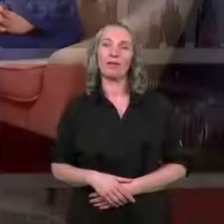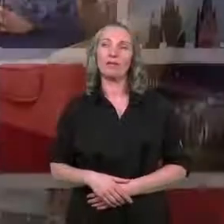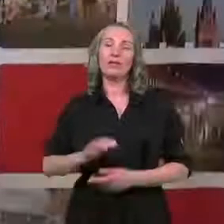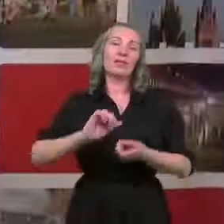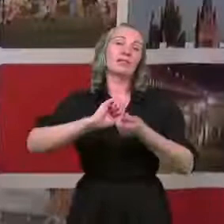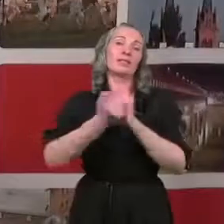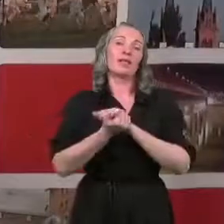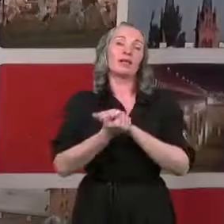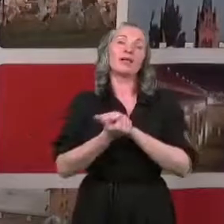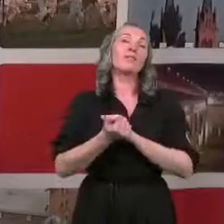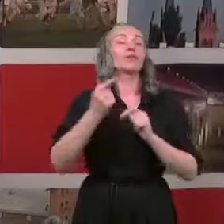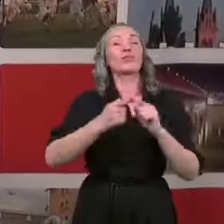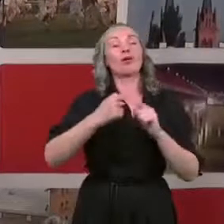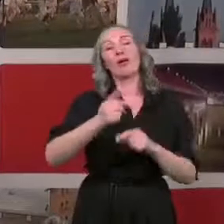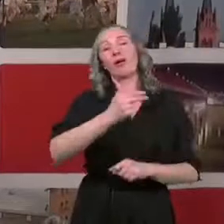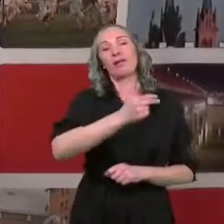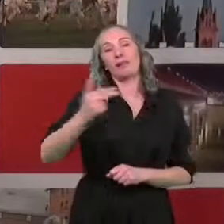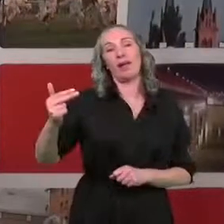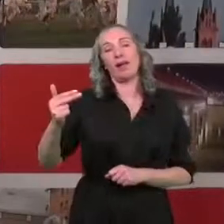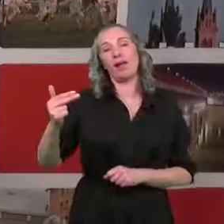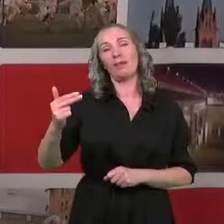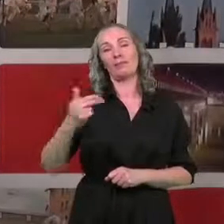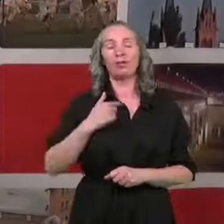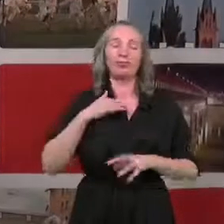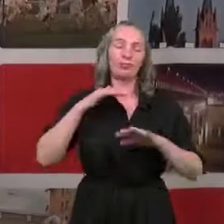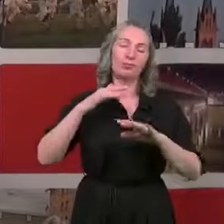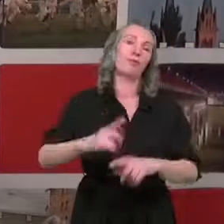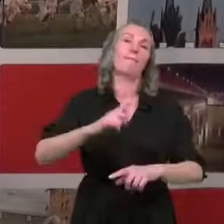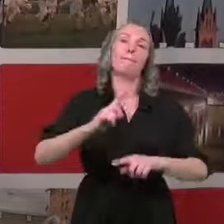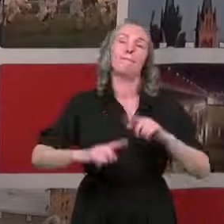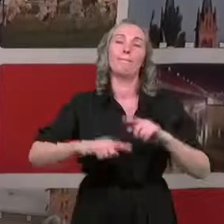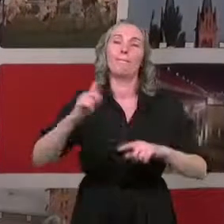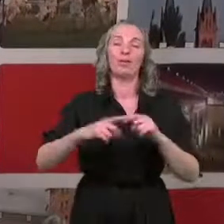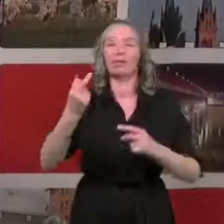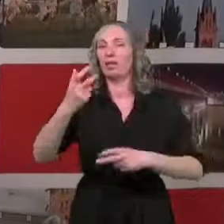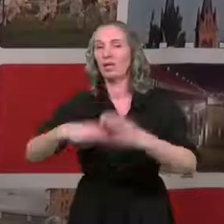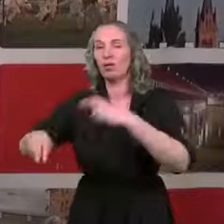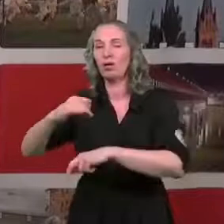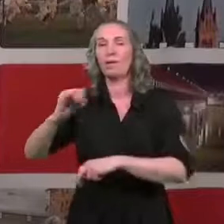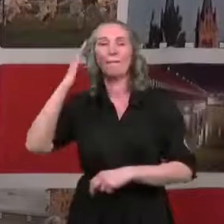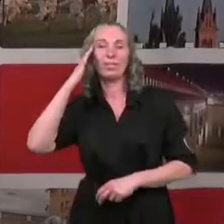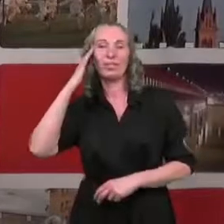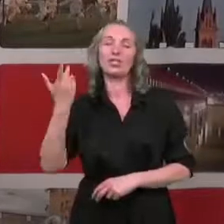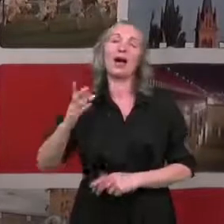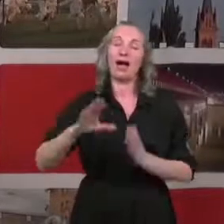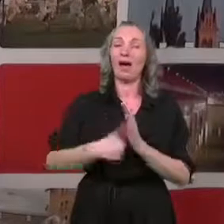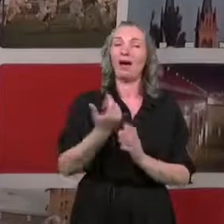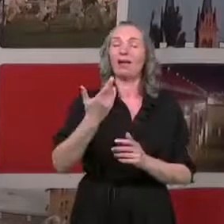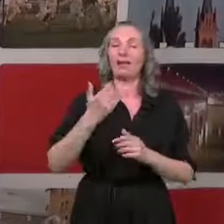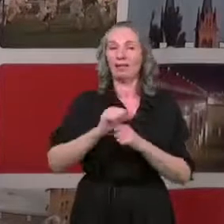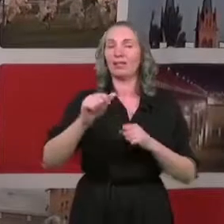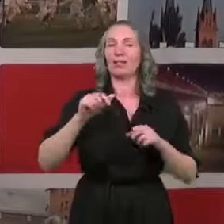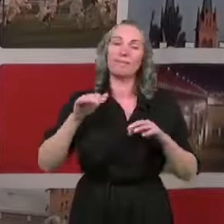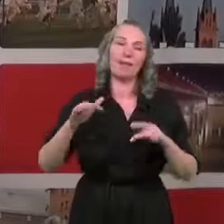Zmieńmy teraz troszkę temat, bo pochłonęła nas polityka nieruchomościami i polityka mieszkaniowa, a przecież jest jeszcze